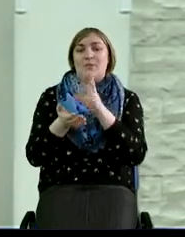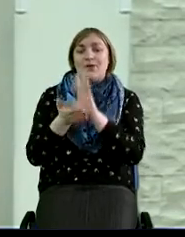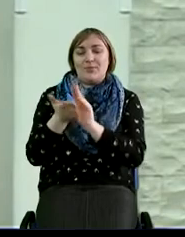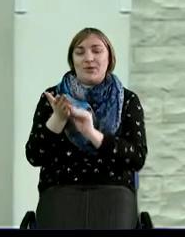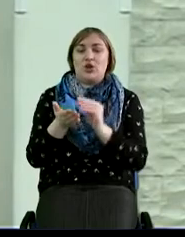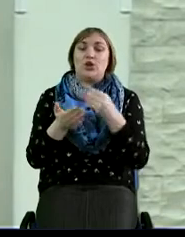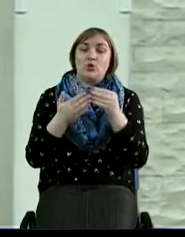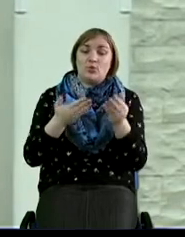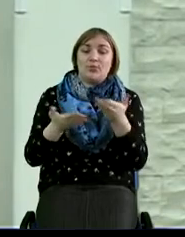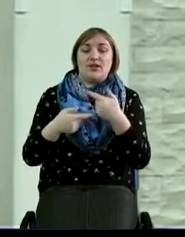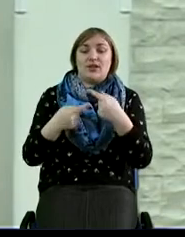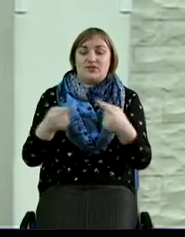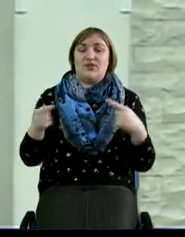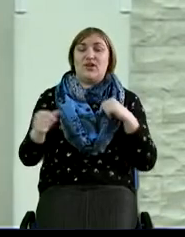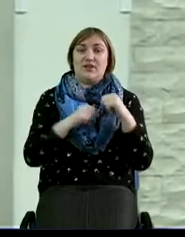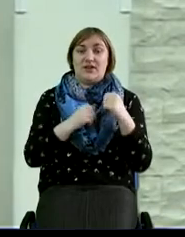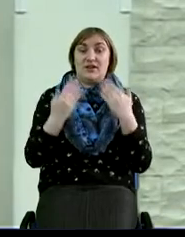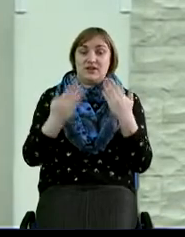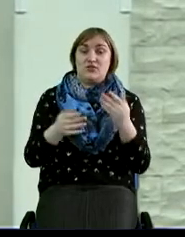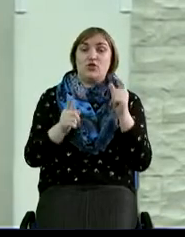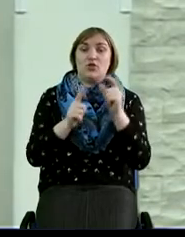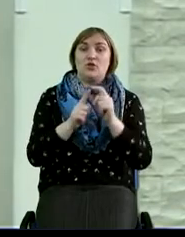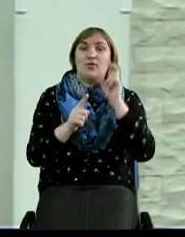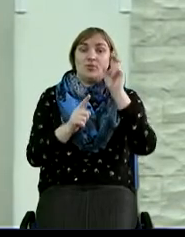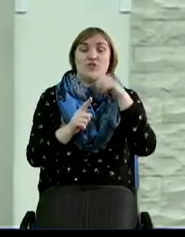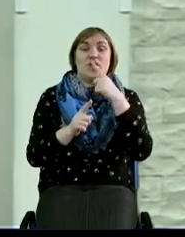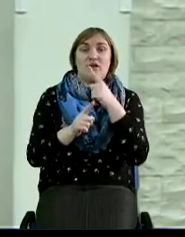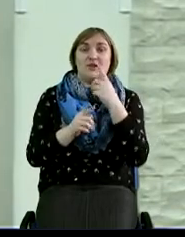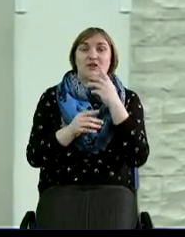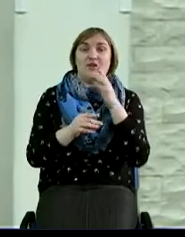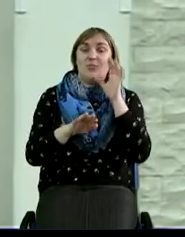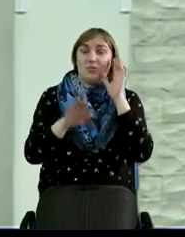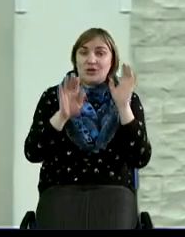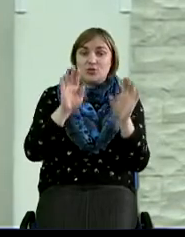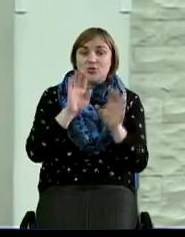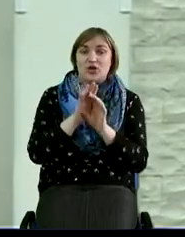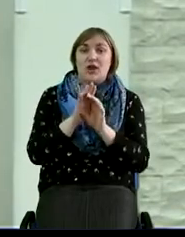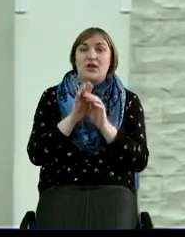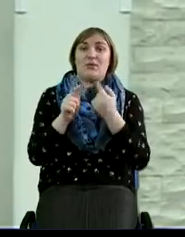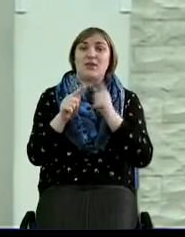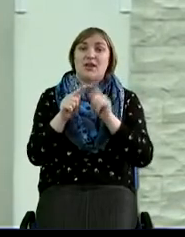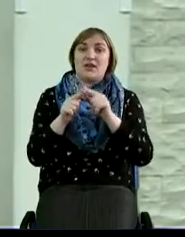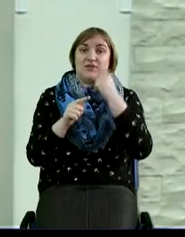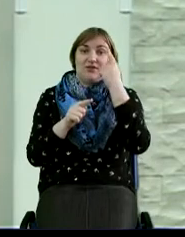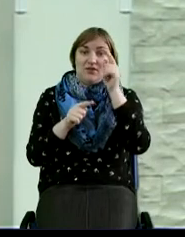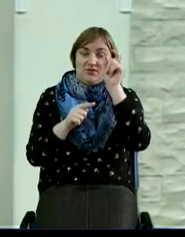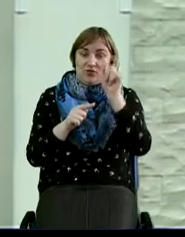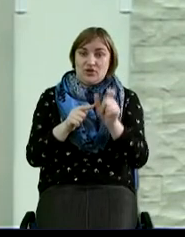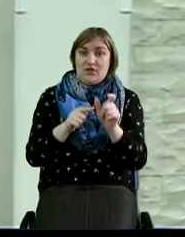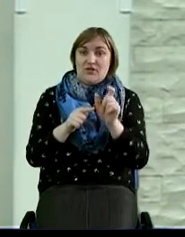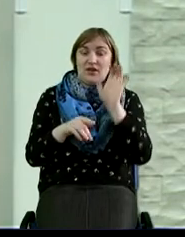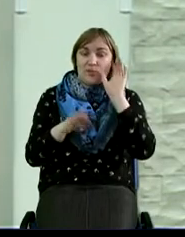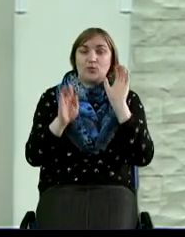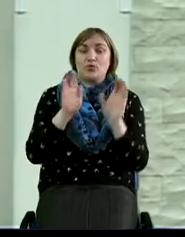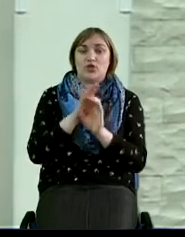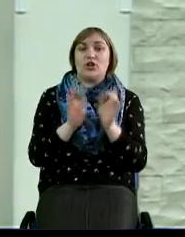всякого греха. И сегодня Слово Божие говорит о том, что послушанием именно от этого человека, послушанием Иисуса Христа, мы